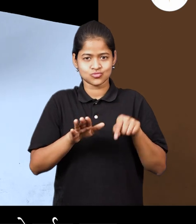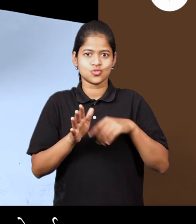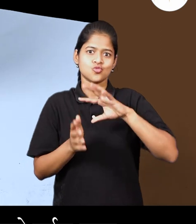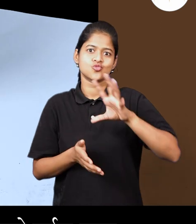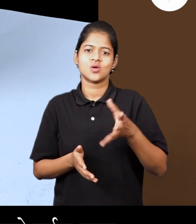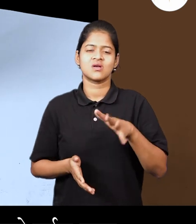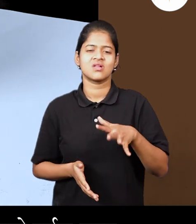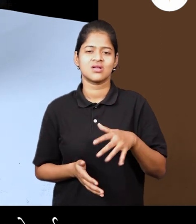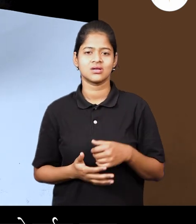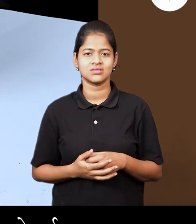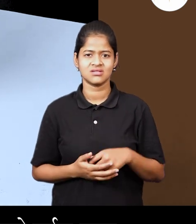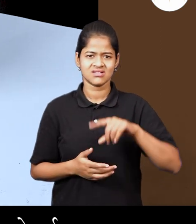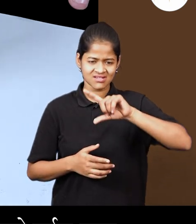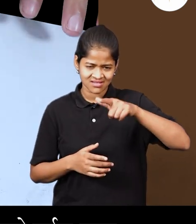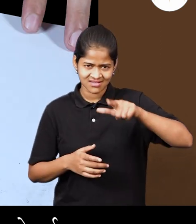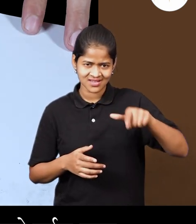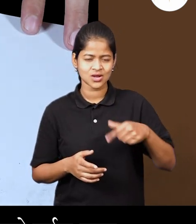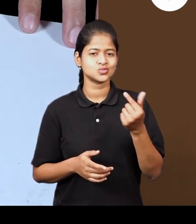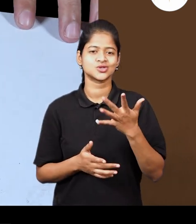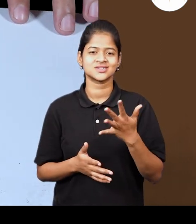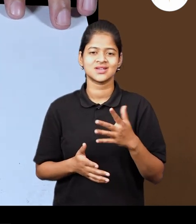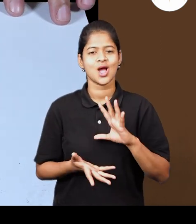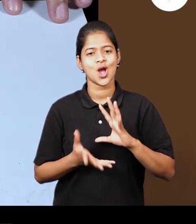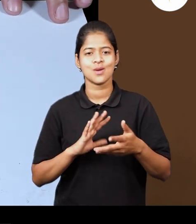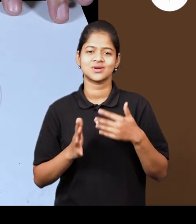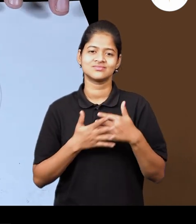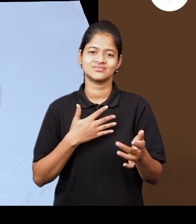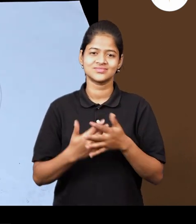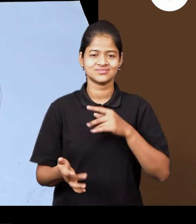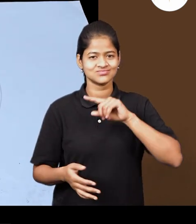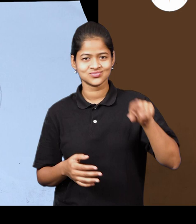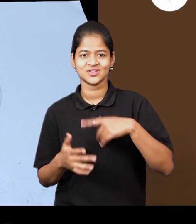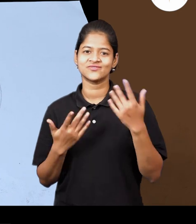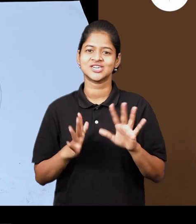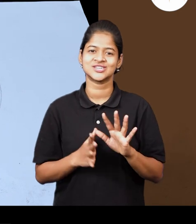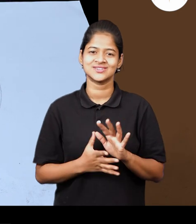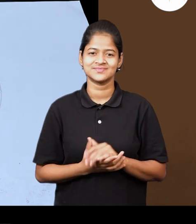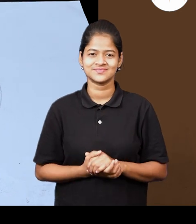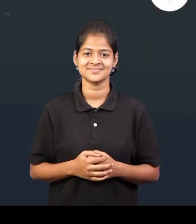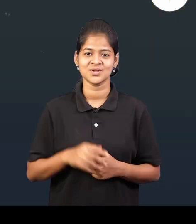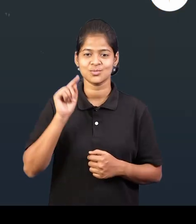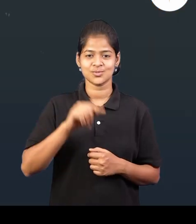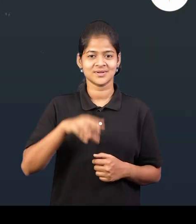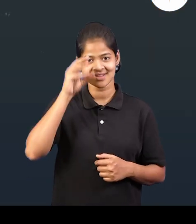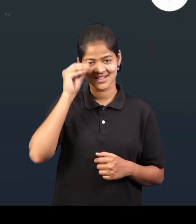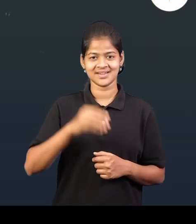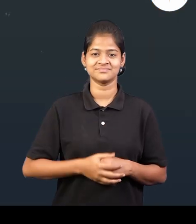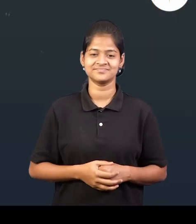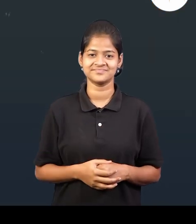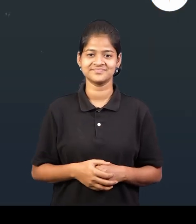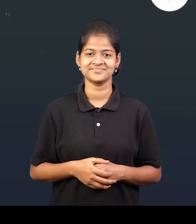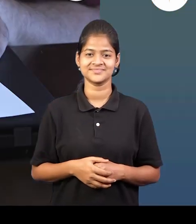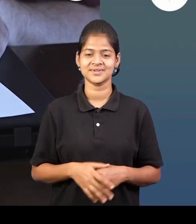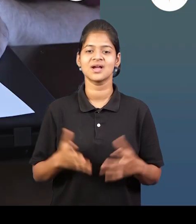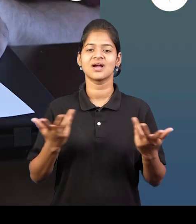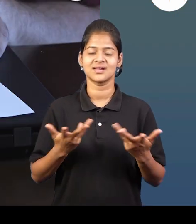जाले वर्तुल तयार आणि तेही कमपास नव आपरता आपन काई शिकलो